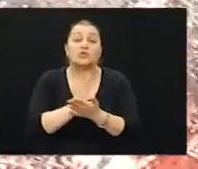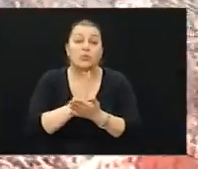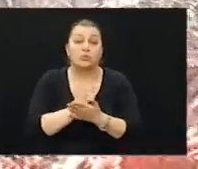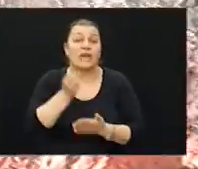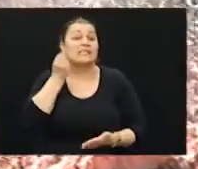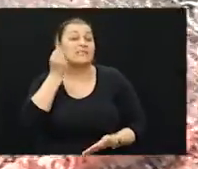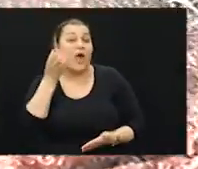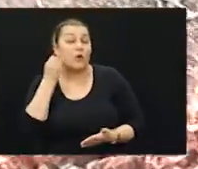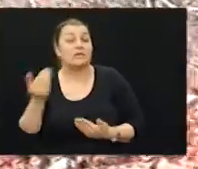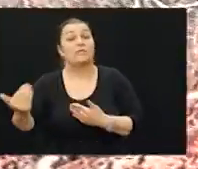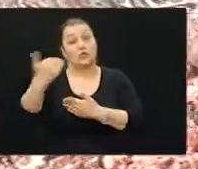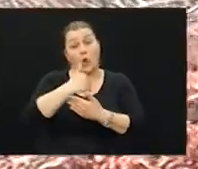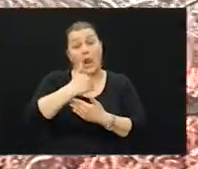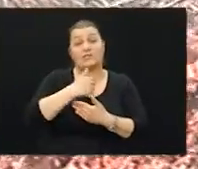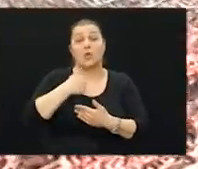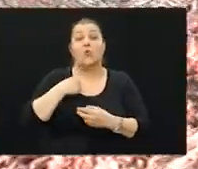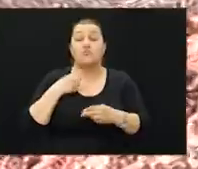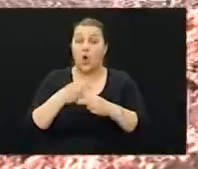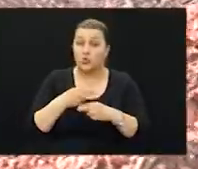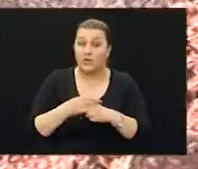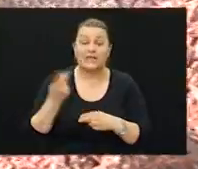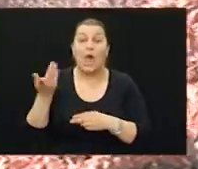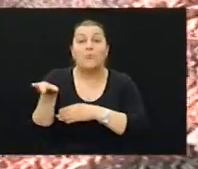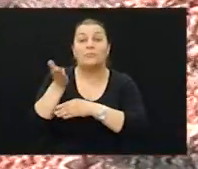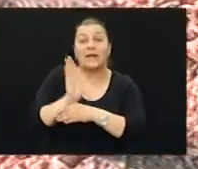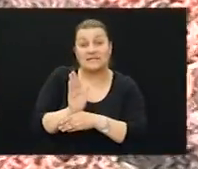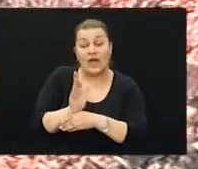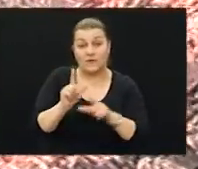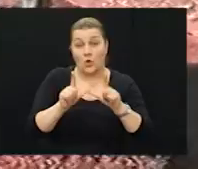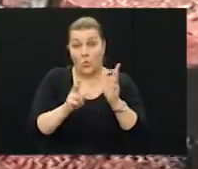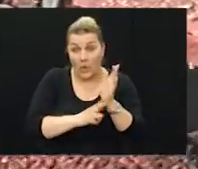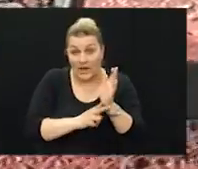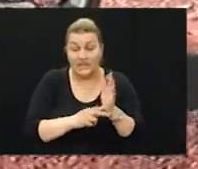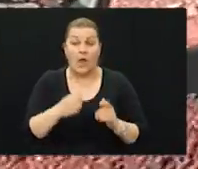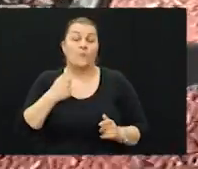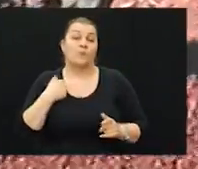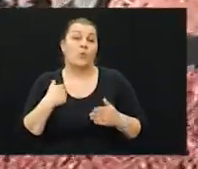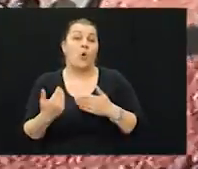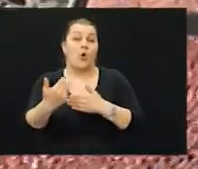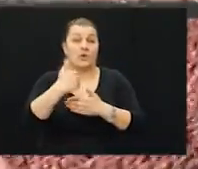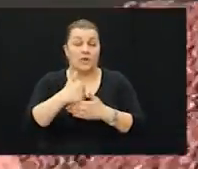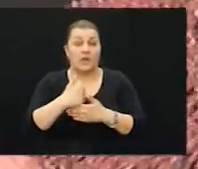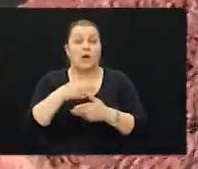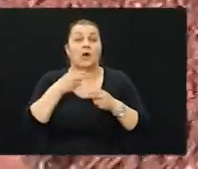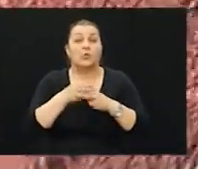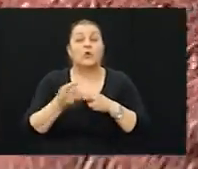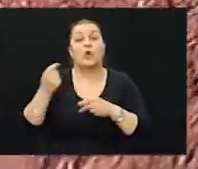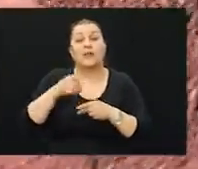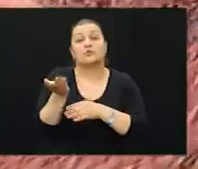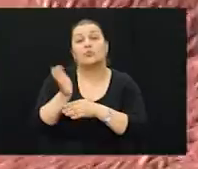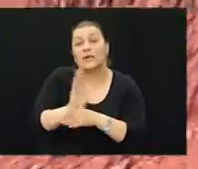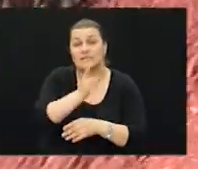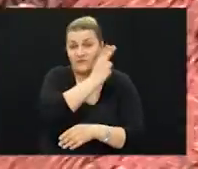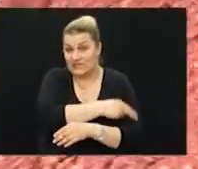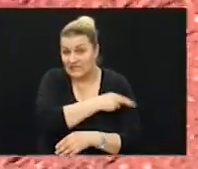svakodnevno dolazio u moj ured kao predstavnik vojnih promatrača u jedinih naroda. U moj ured su dolazili predstavnici Međunarodno od Crvenog križa,